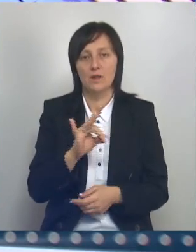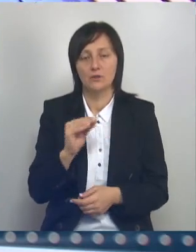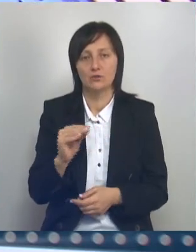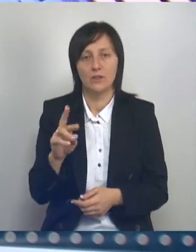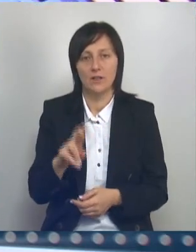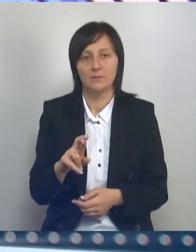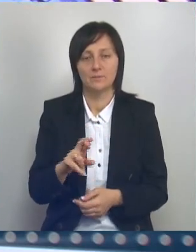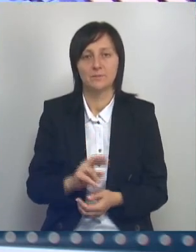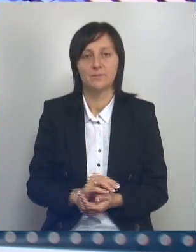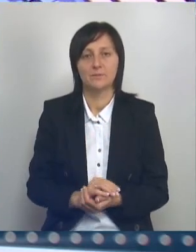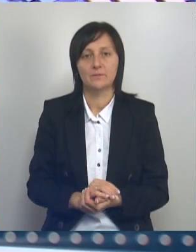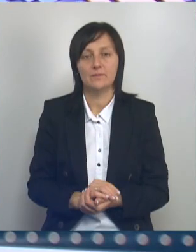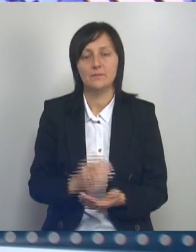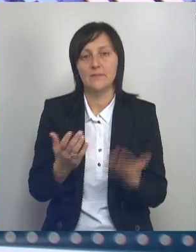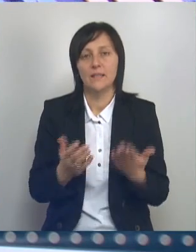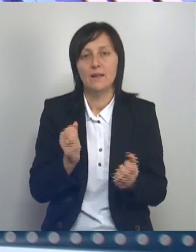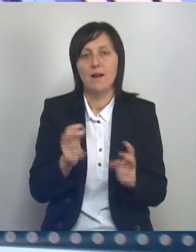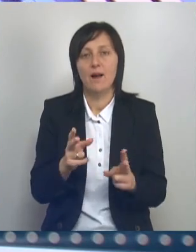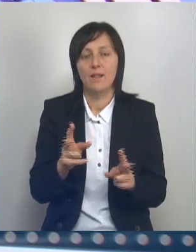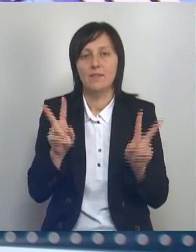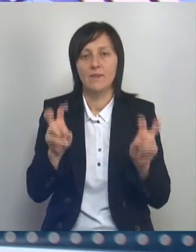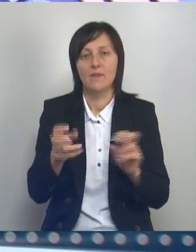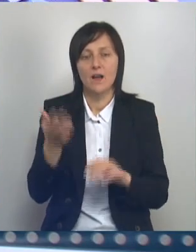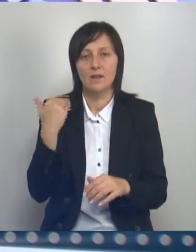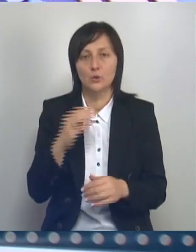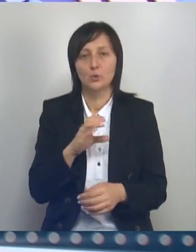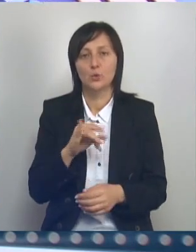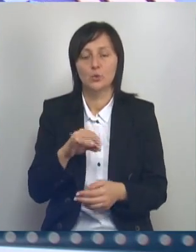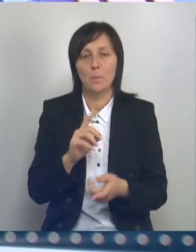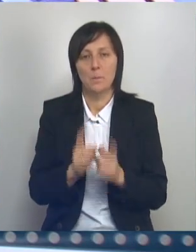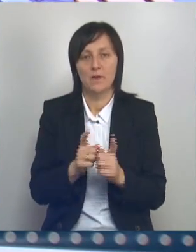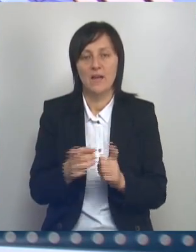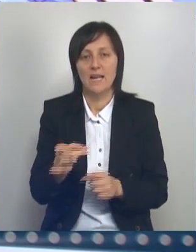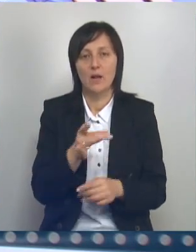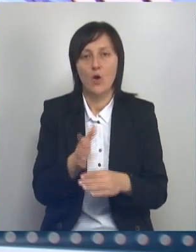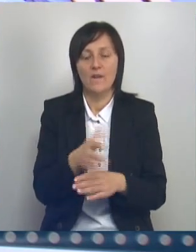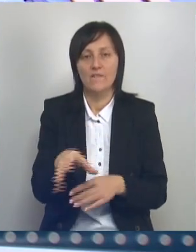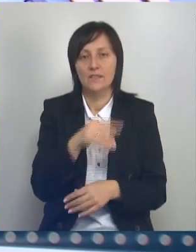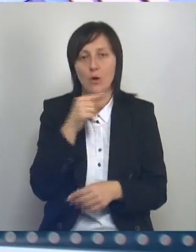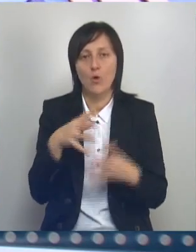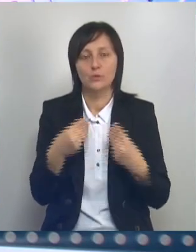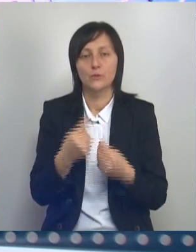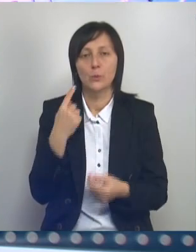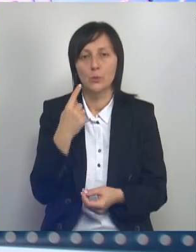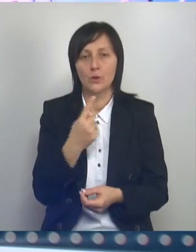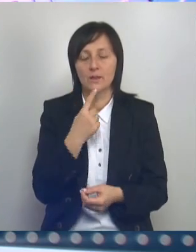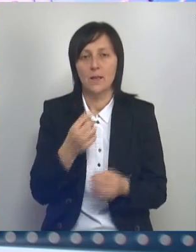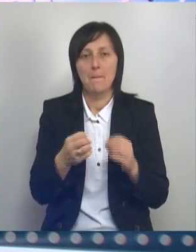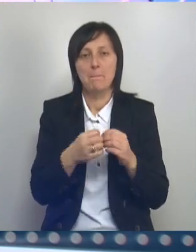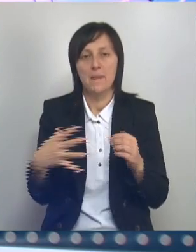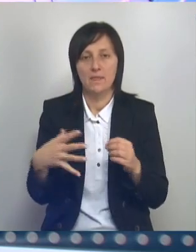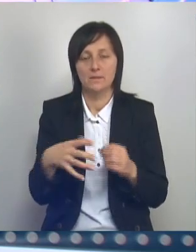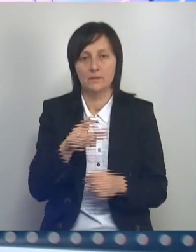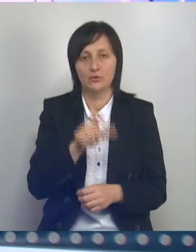жестового языка. Или, как их называли раньше, сурдопереводчиков. В региональном отделении Всероссийского общества глухих 15 таких